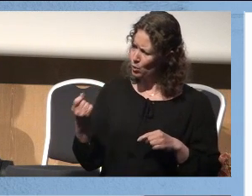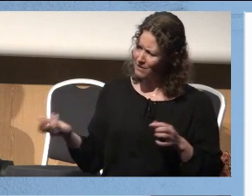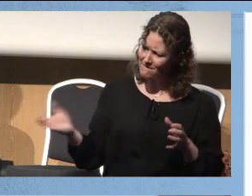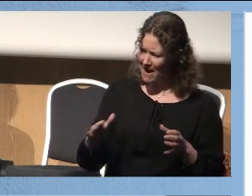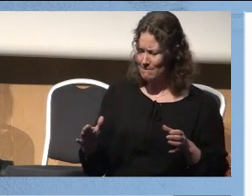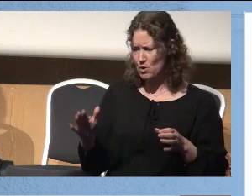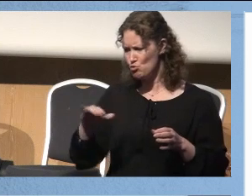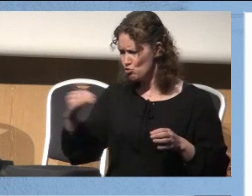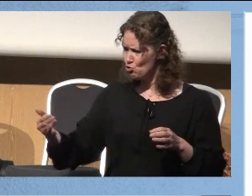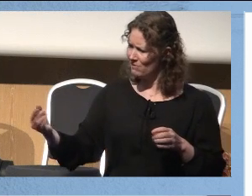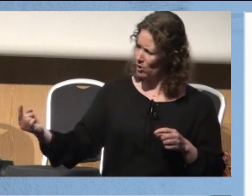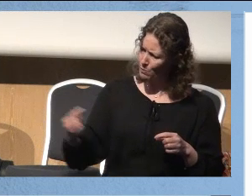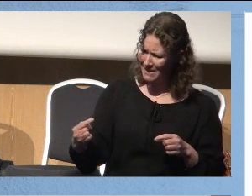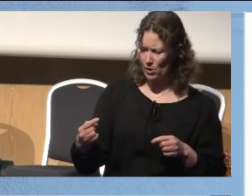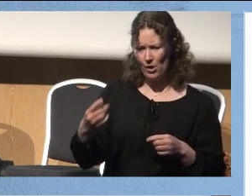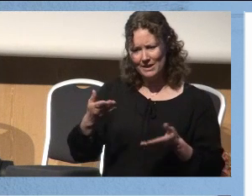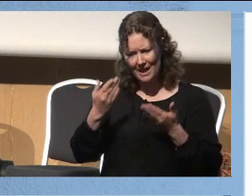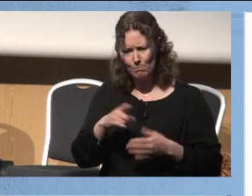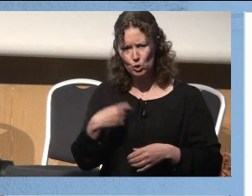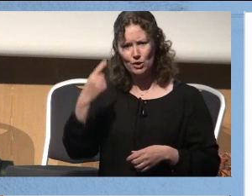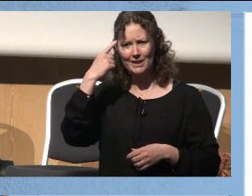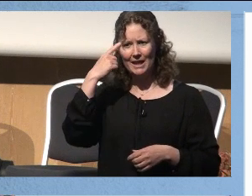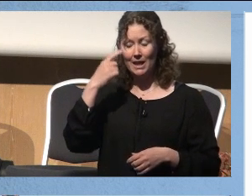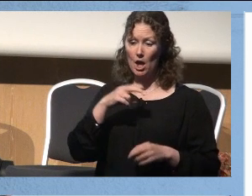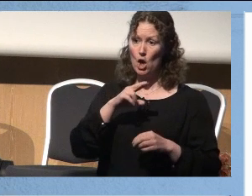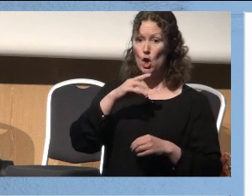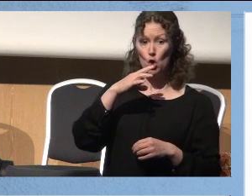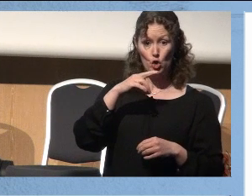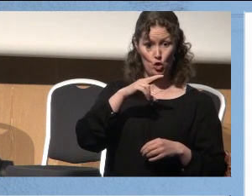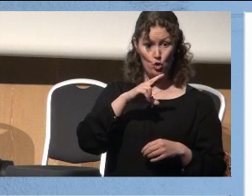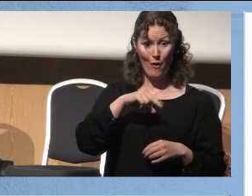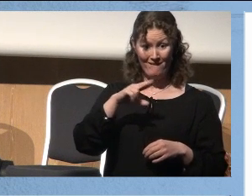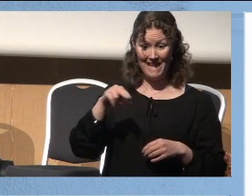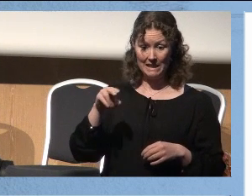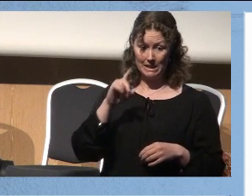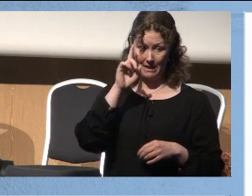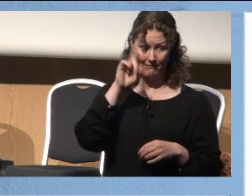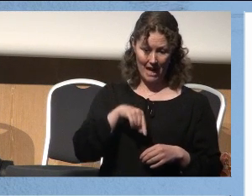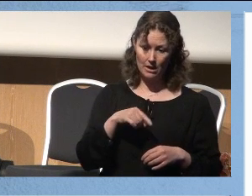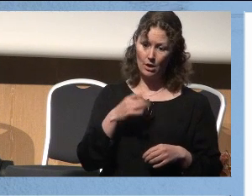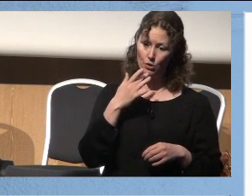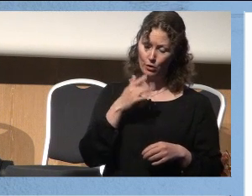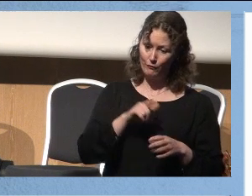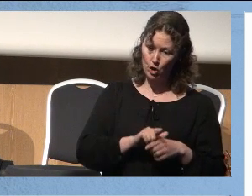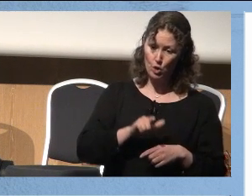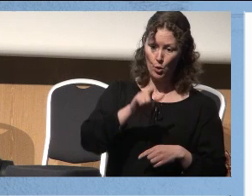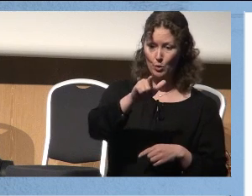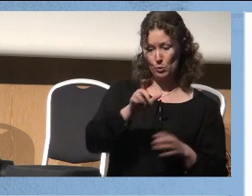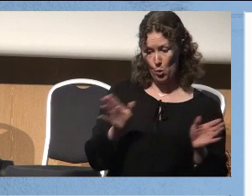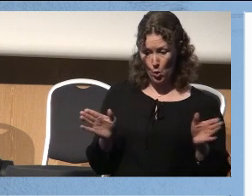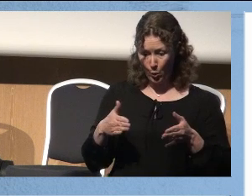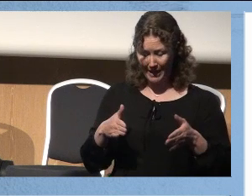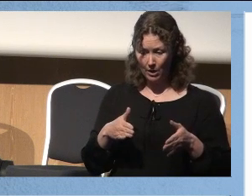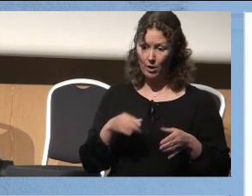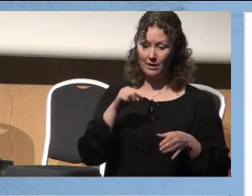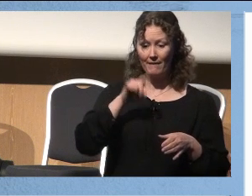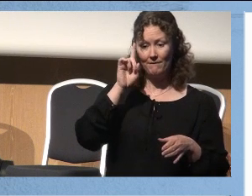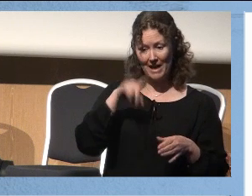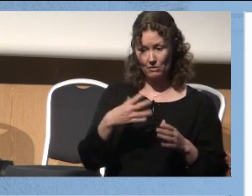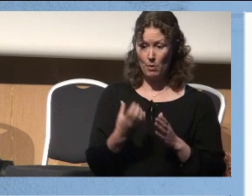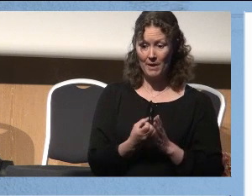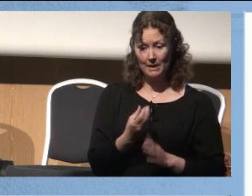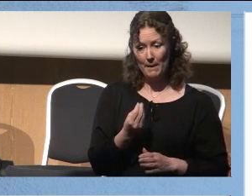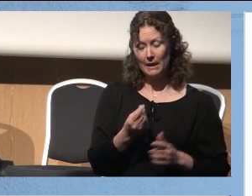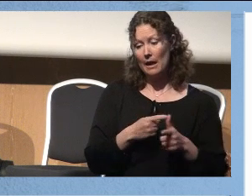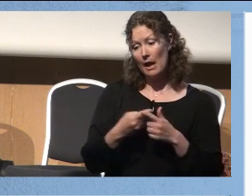utenfor å hjelpe å tenke. Norwegian vet i det øyeblikket flyet deres går fra Gardermoen, de lukker igjen døra, så vet de om de har tjent penger